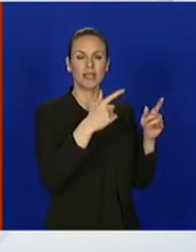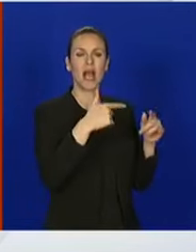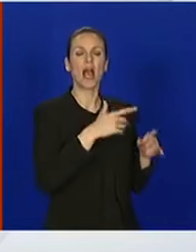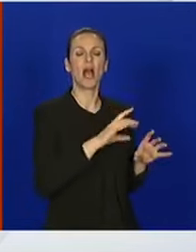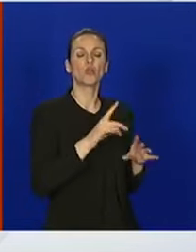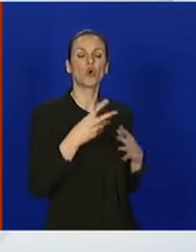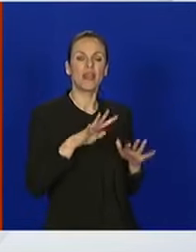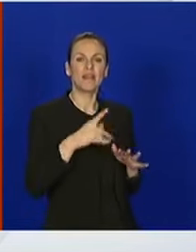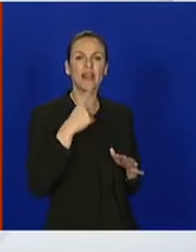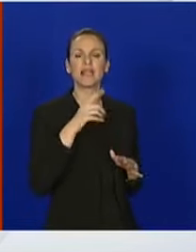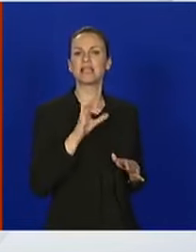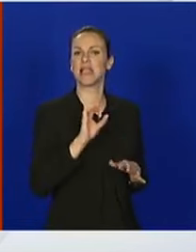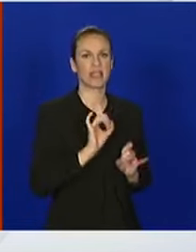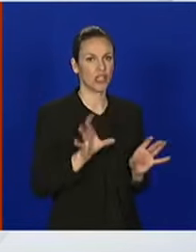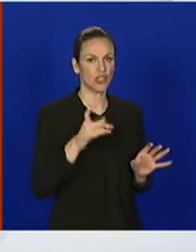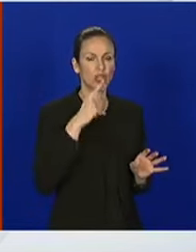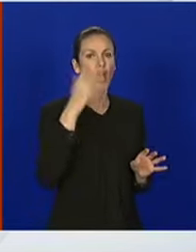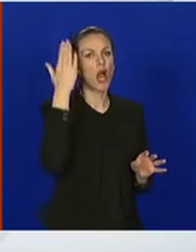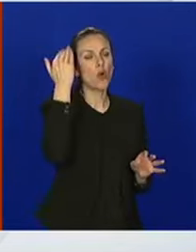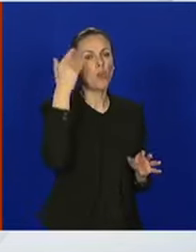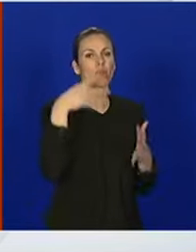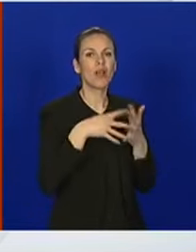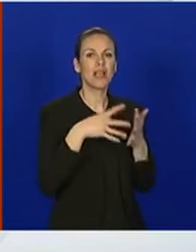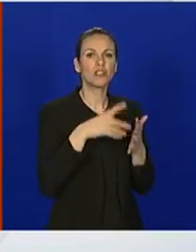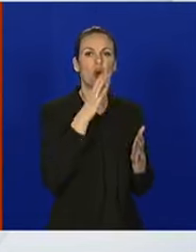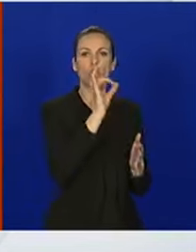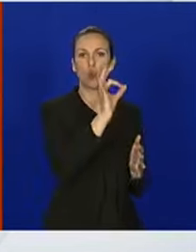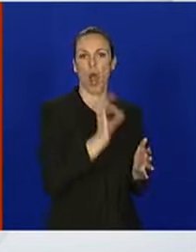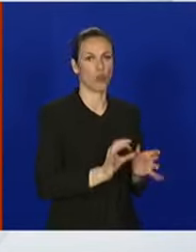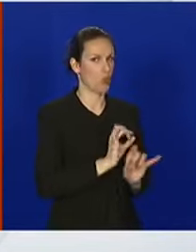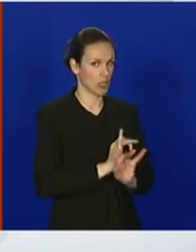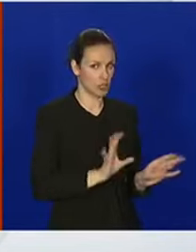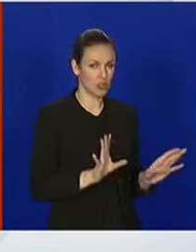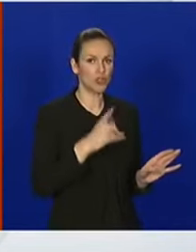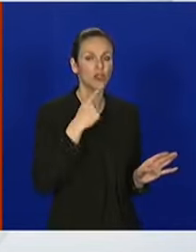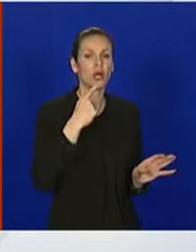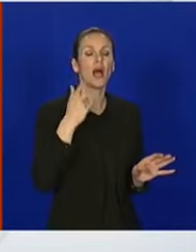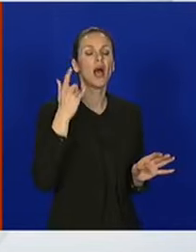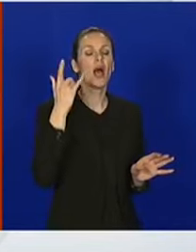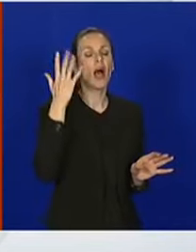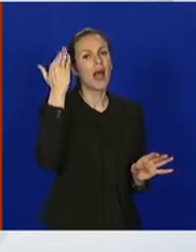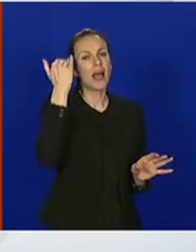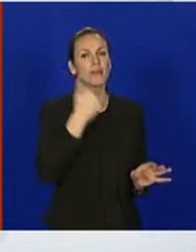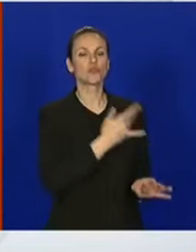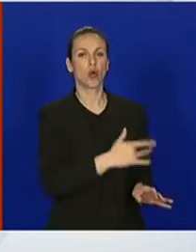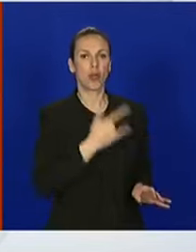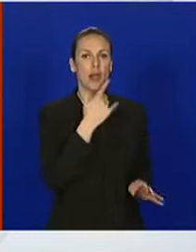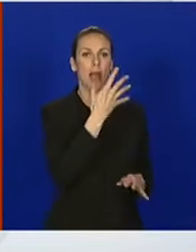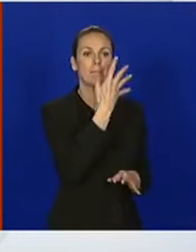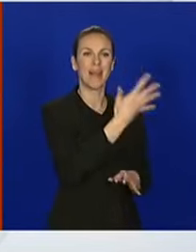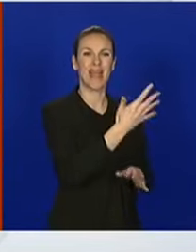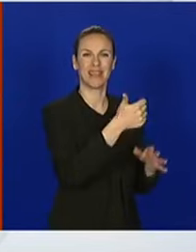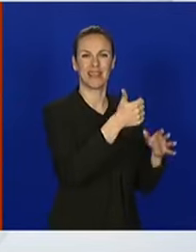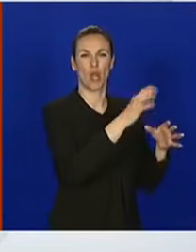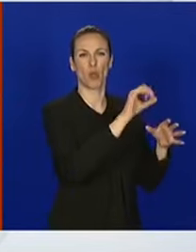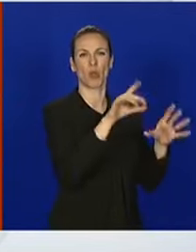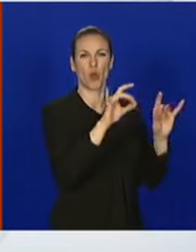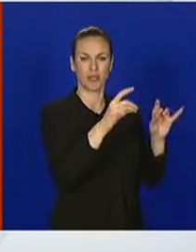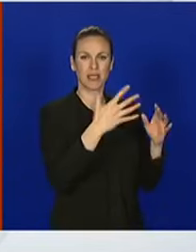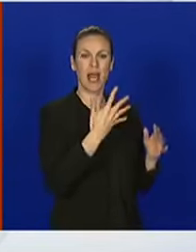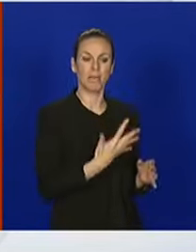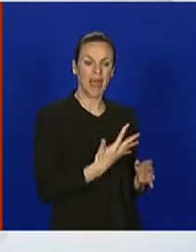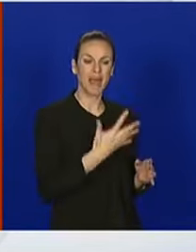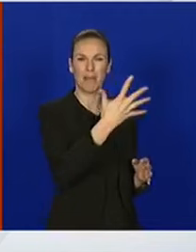jedan. Županija Kopriničko-Križevačka, 0-0. Županija Krapinsko-Zagorska, pet u prvoj dobnoj skupini, pet